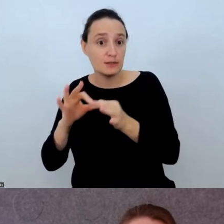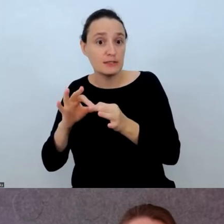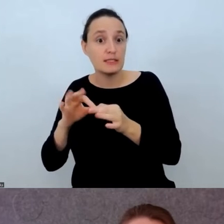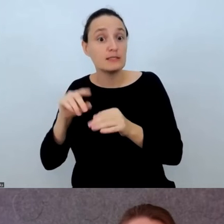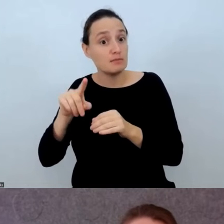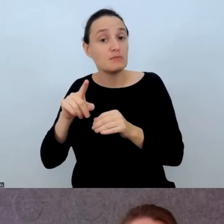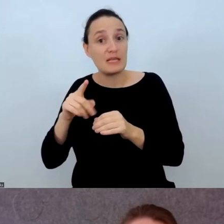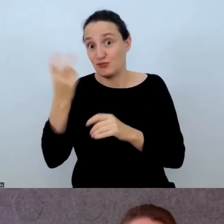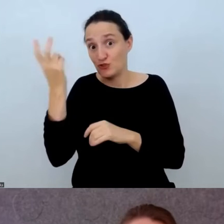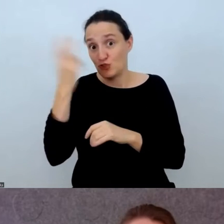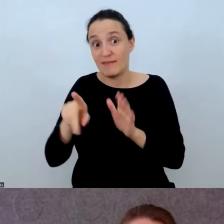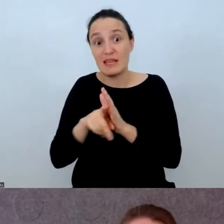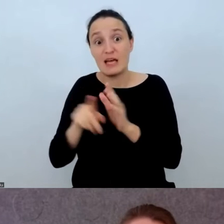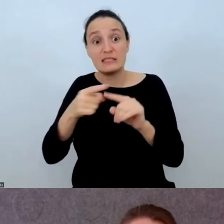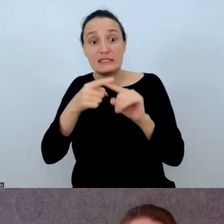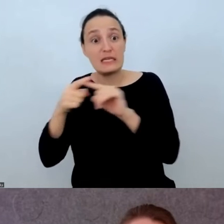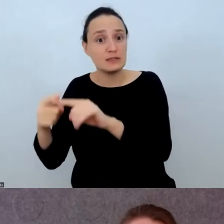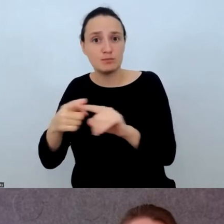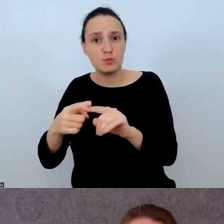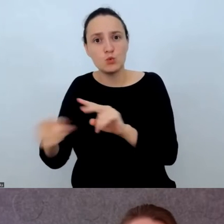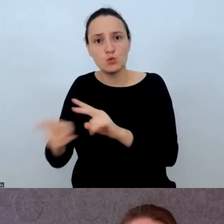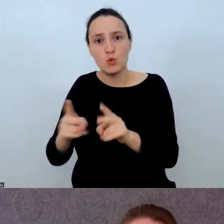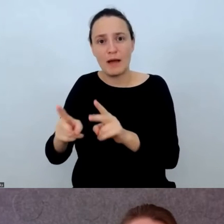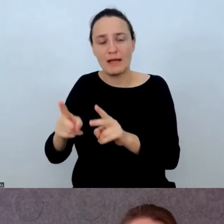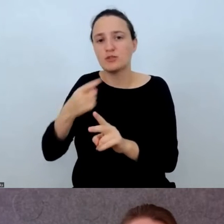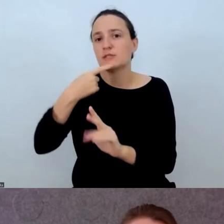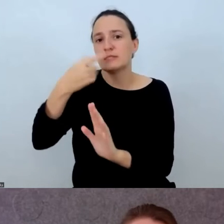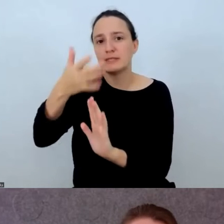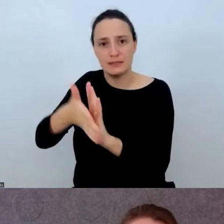dla zespołu tłumaczy języka migowego,